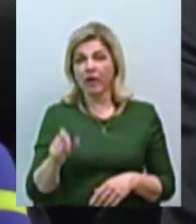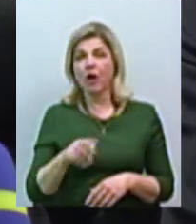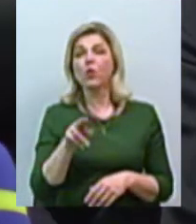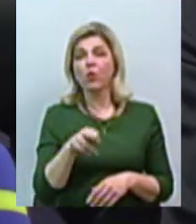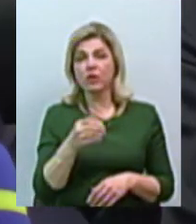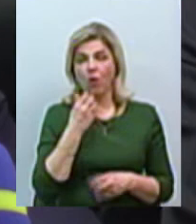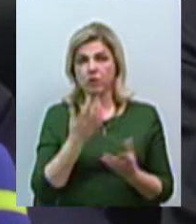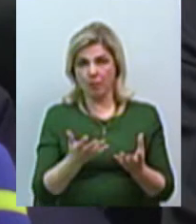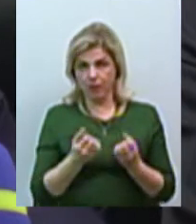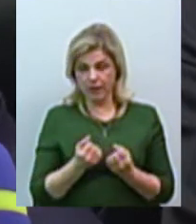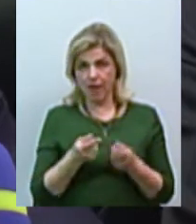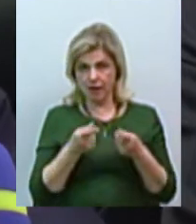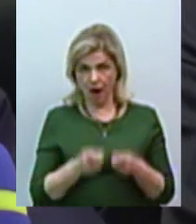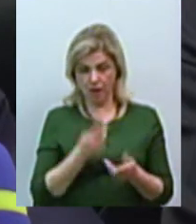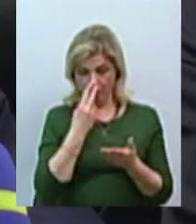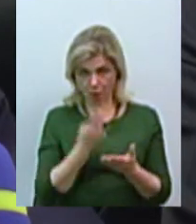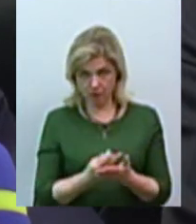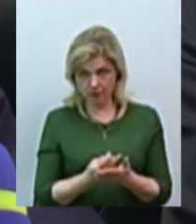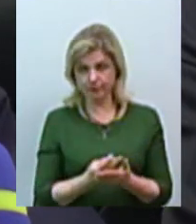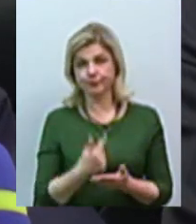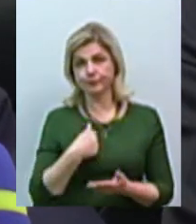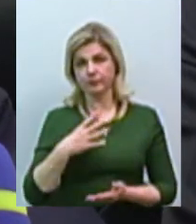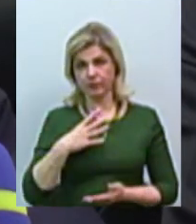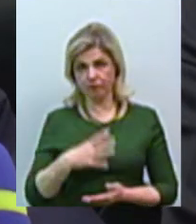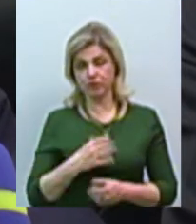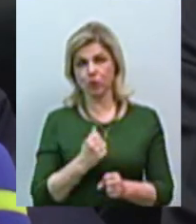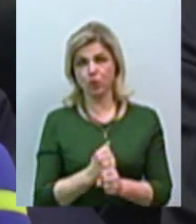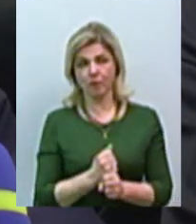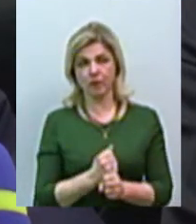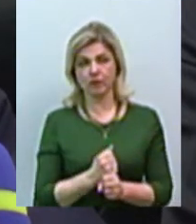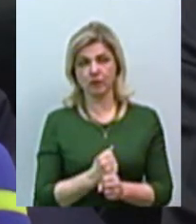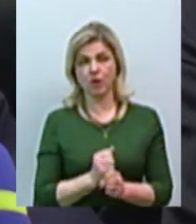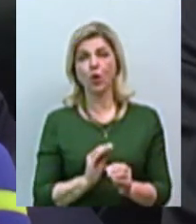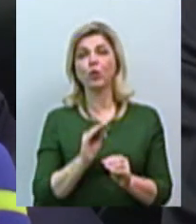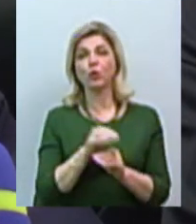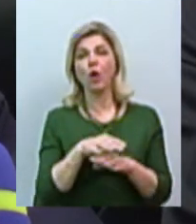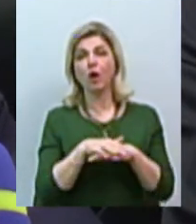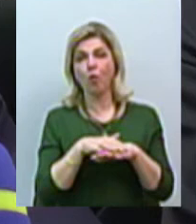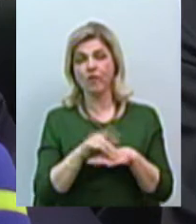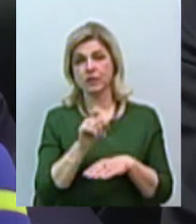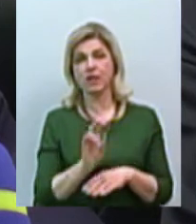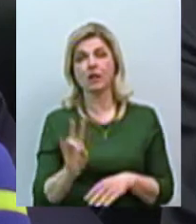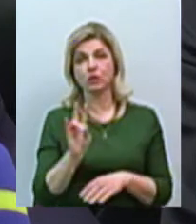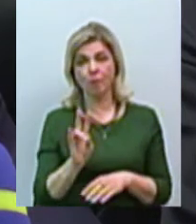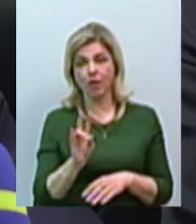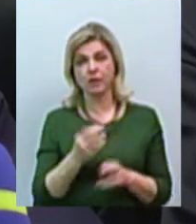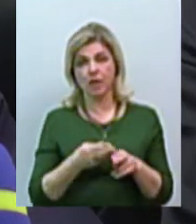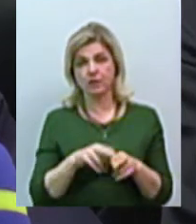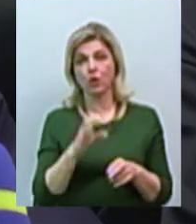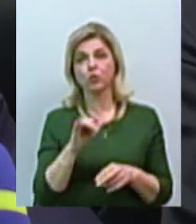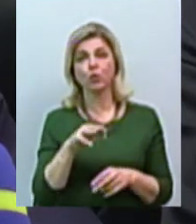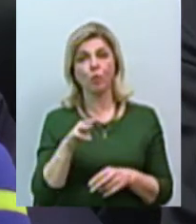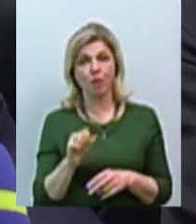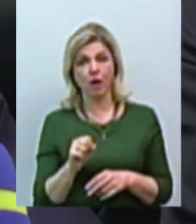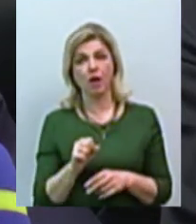отримали реальні покази лічильників, ми вимушено зробили до нарахування за листопад місяць, і ця сума у